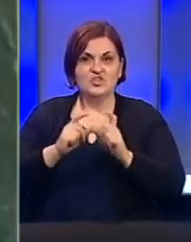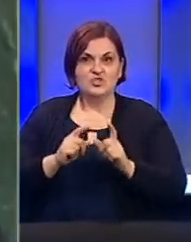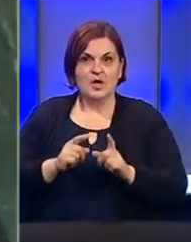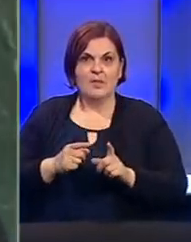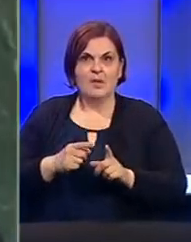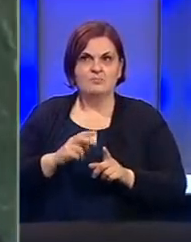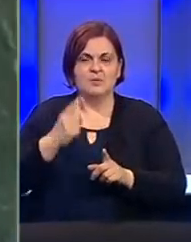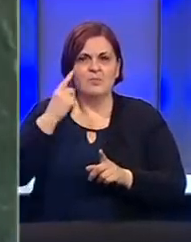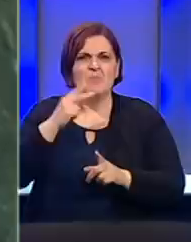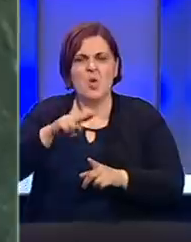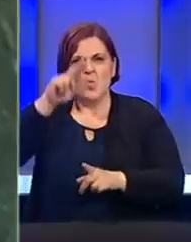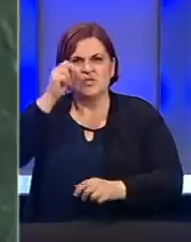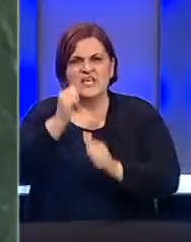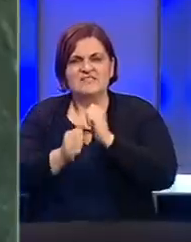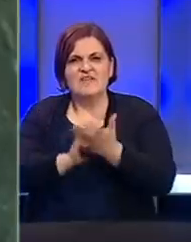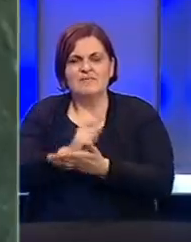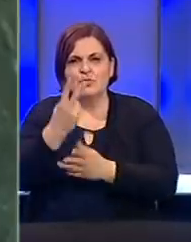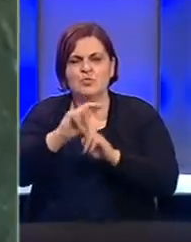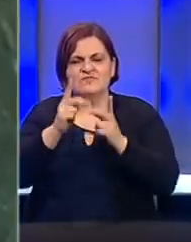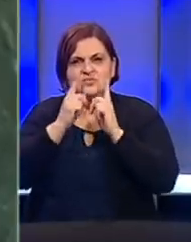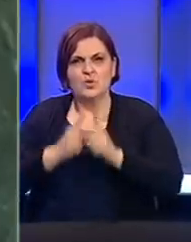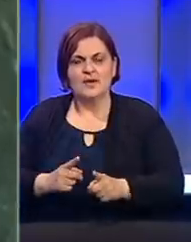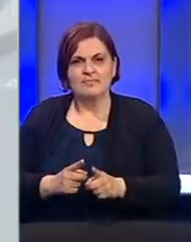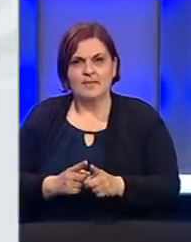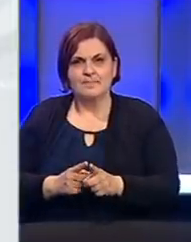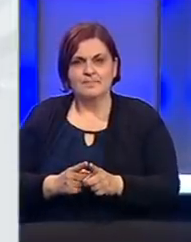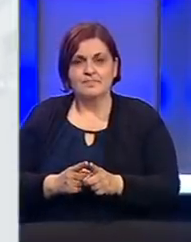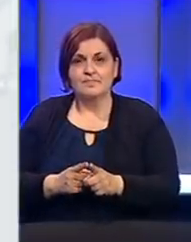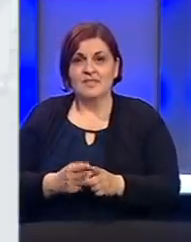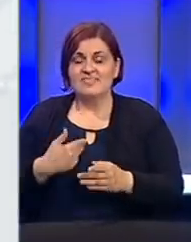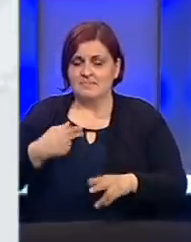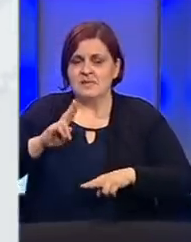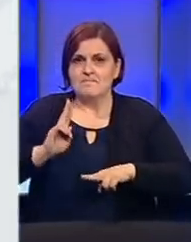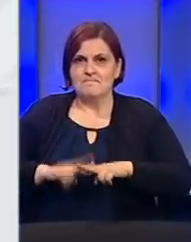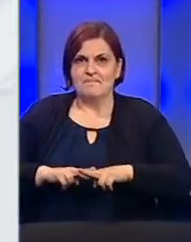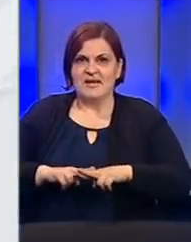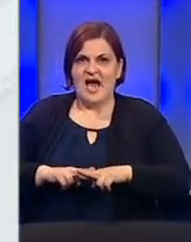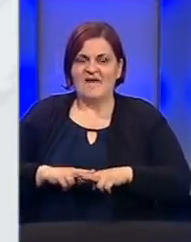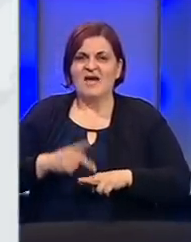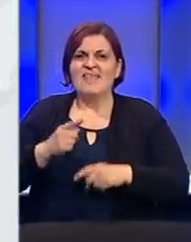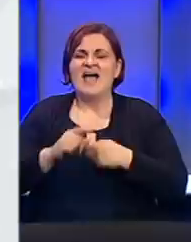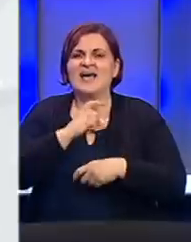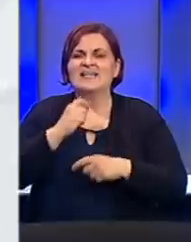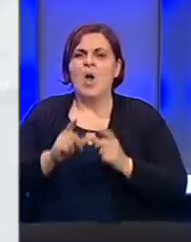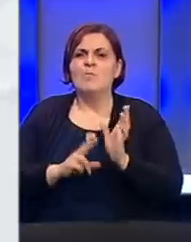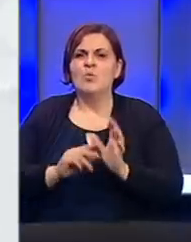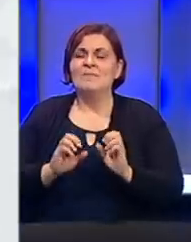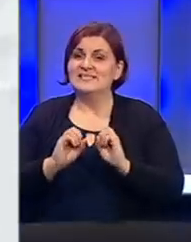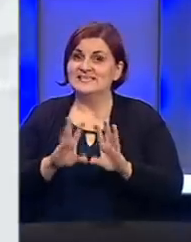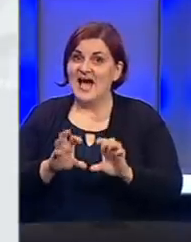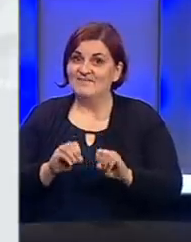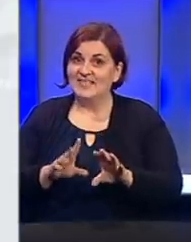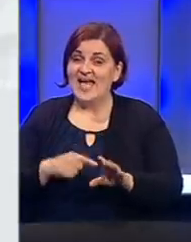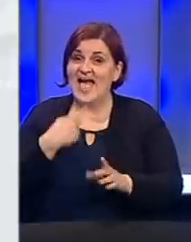podsjetio je na brojne ustaške zločine za vrijeme drugog svjetskog rata. Dajem sebi zapravo da uzoritom kardinalu Puljiću savjetujem,